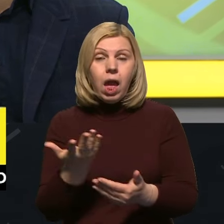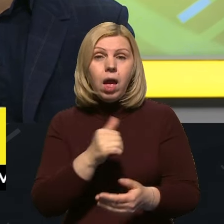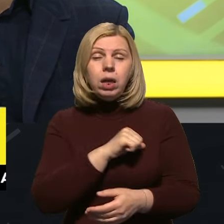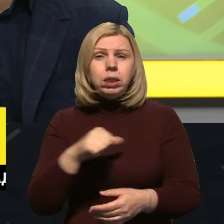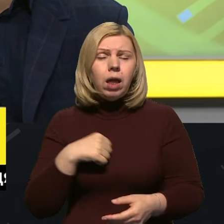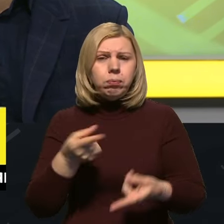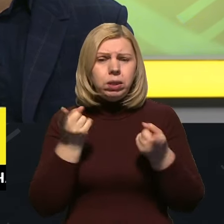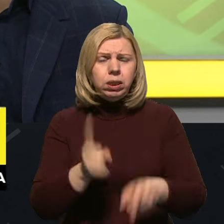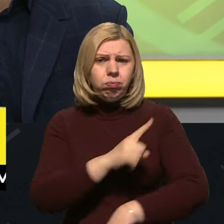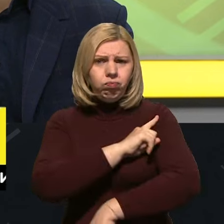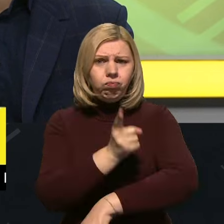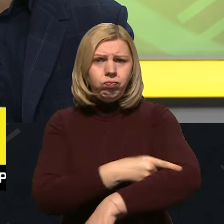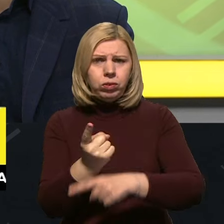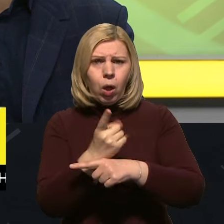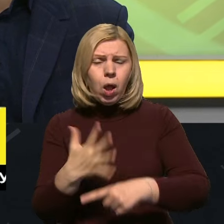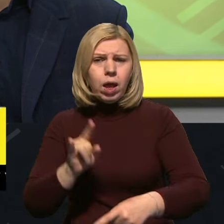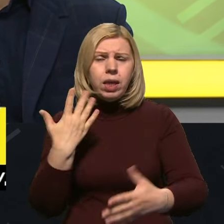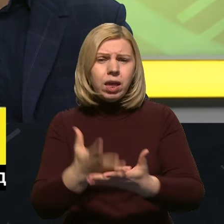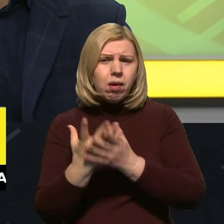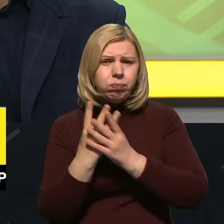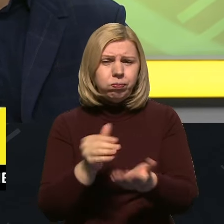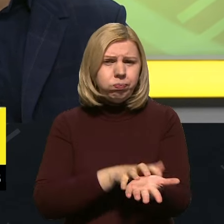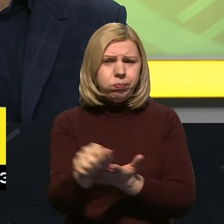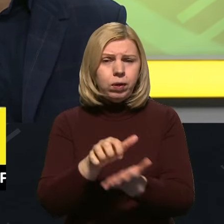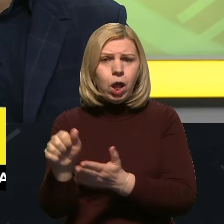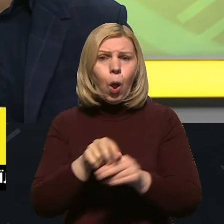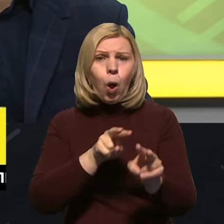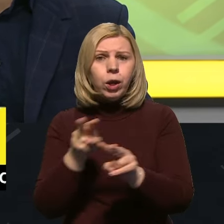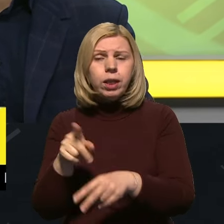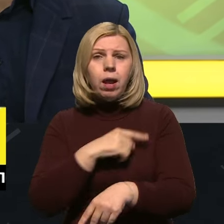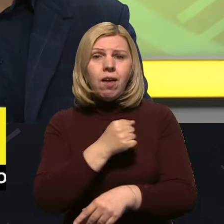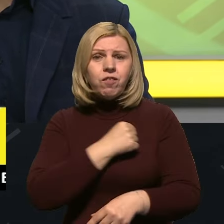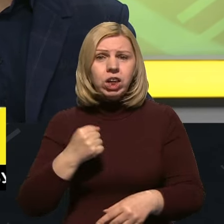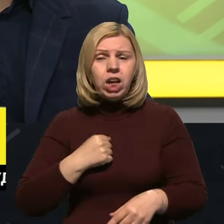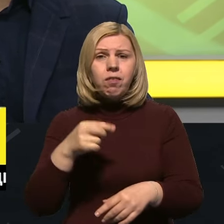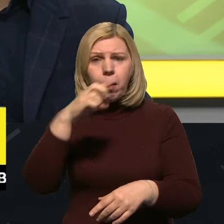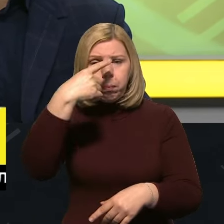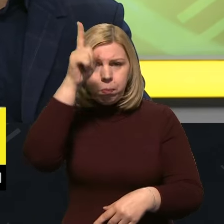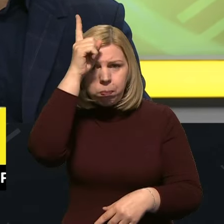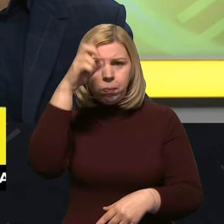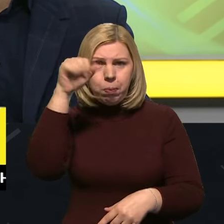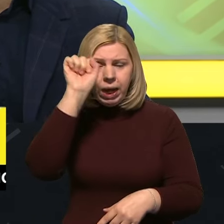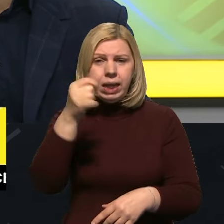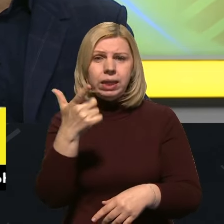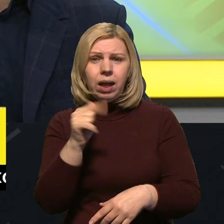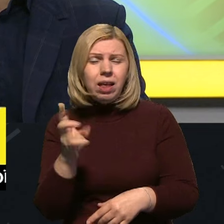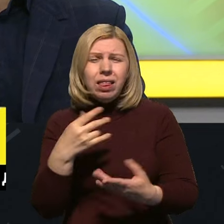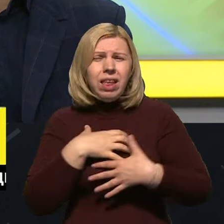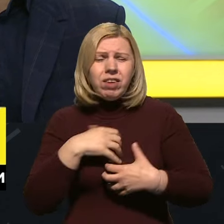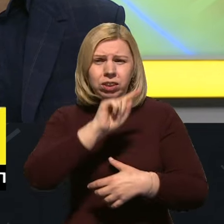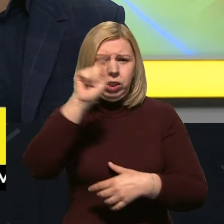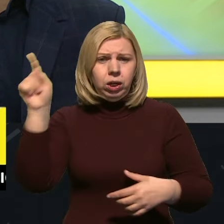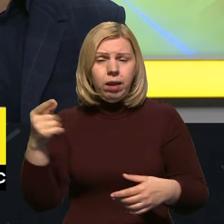дійсно озброєння, яке пробиває комплекси, які охороняють такі міста, як Варшава, Берлін, Таллін, Осло, Хельсинки, неважливо.